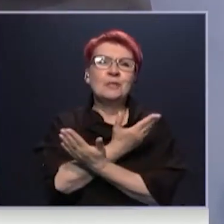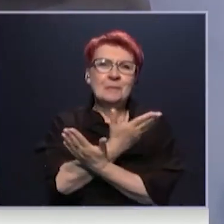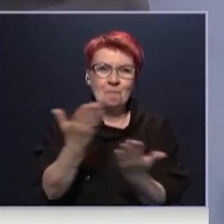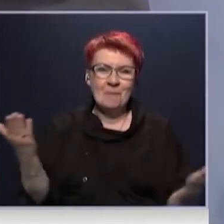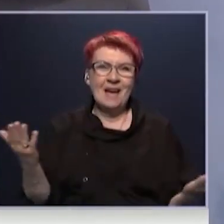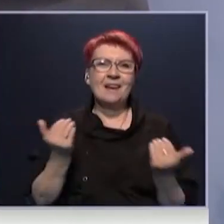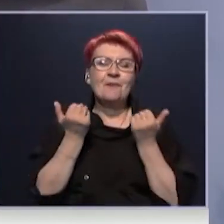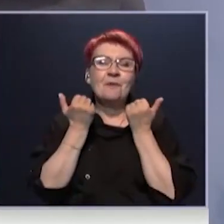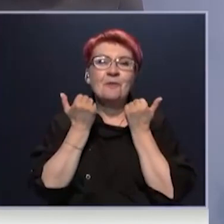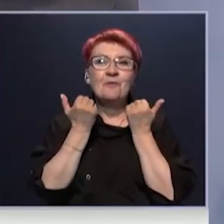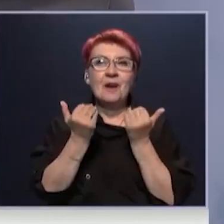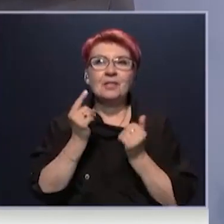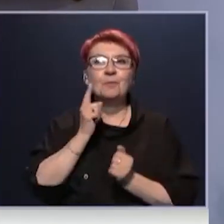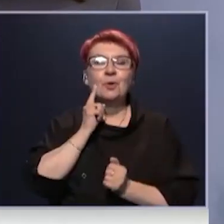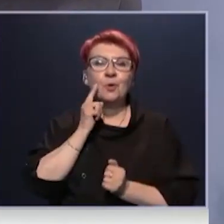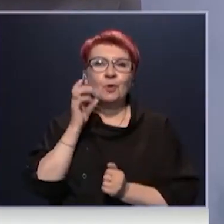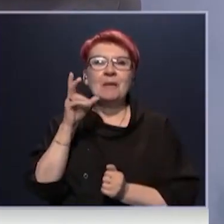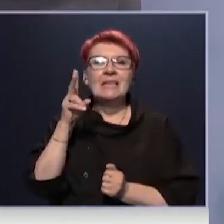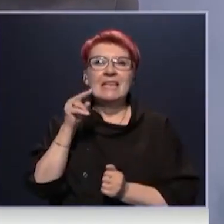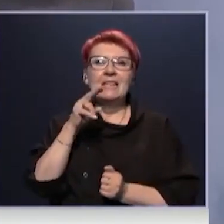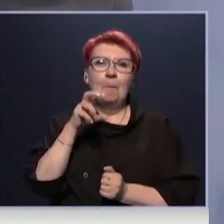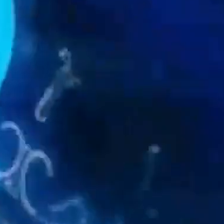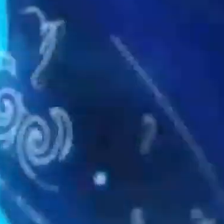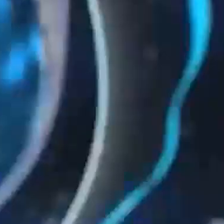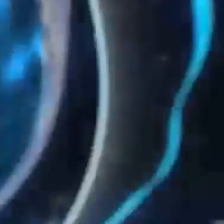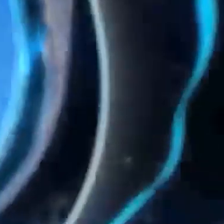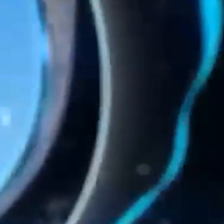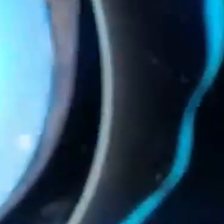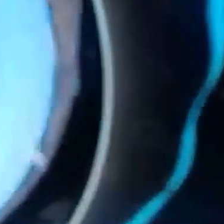вашим юным следопытам. Большое спасибо, Анжела.